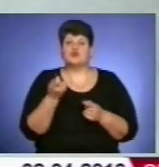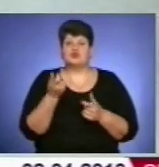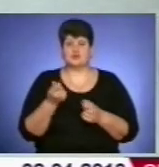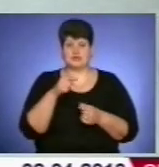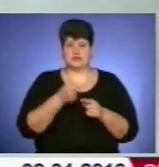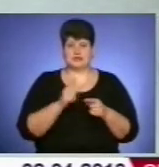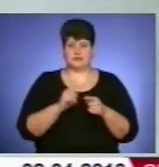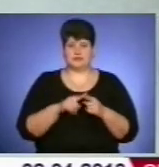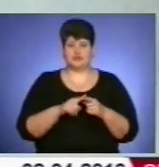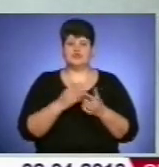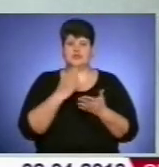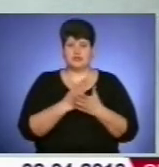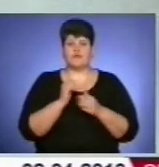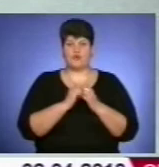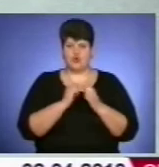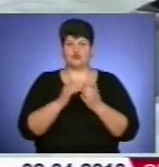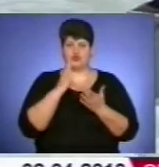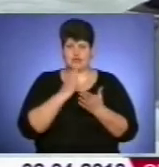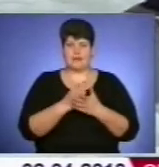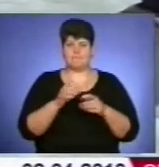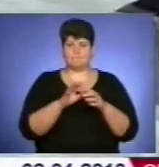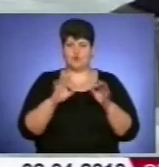'ясували, про собі чи не в кожного є мотузка.